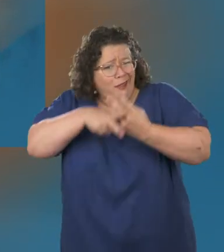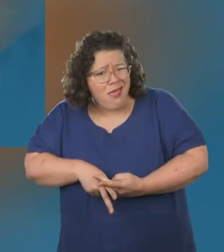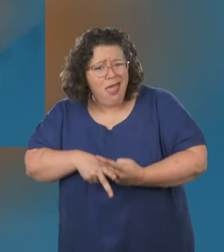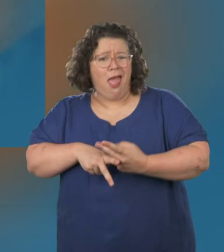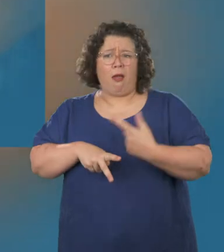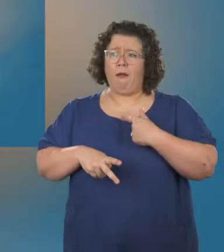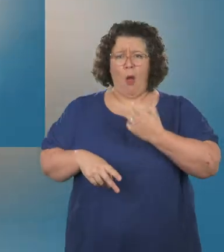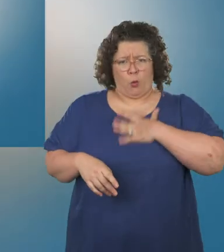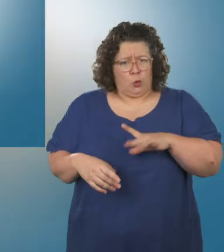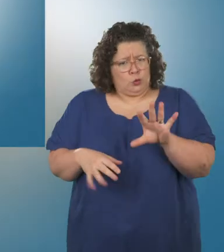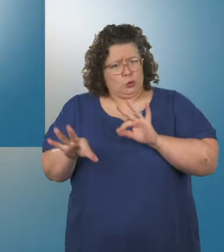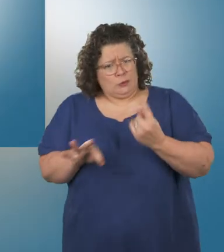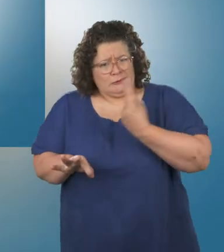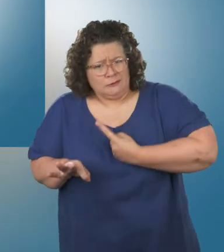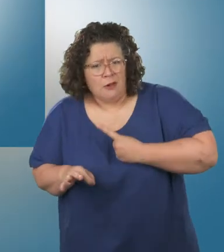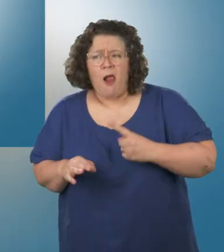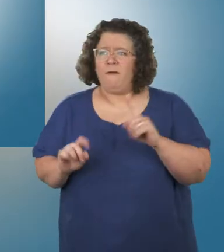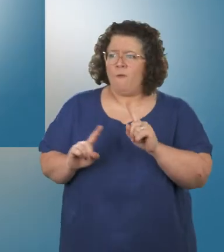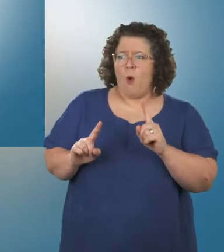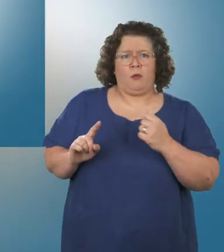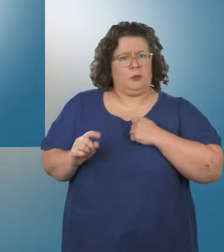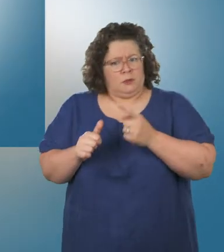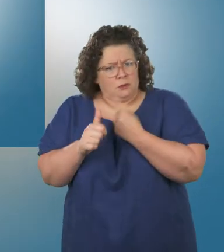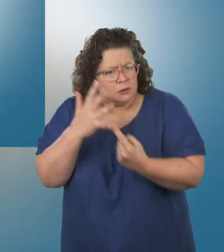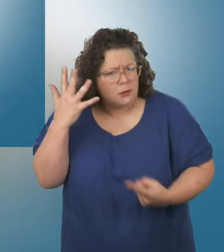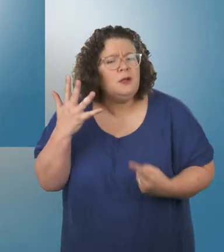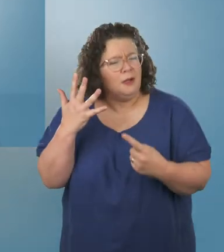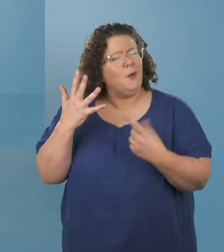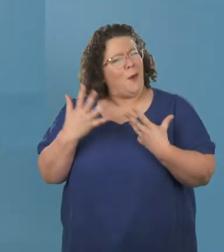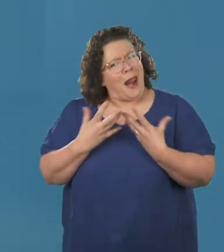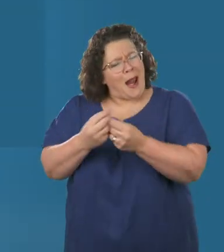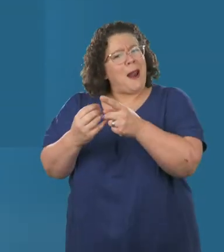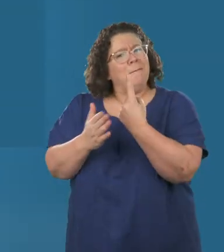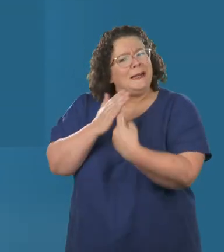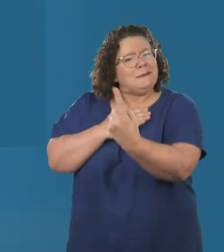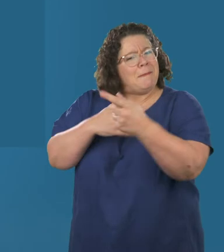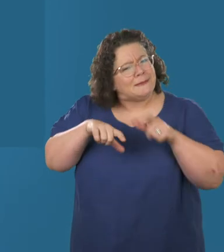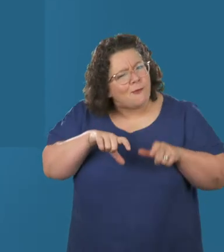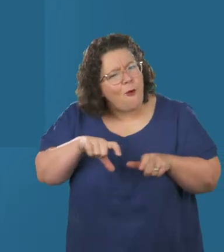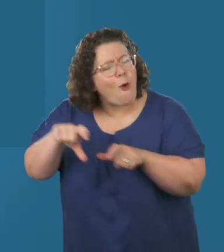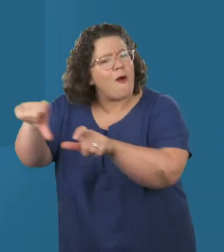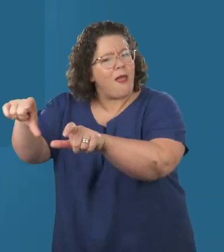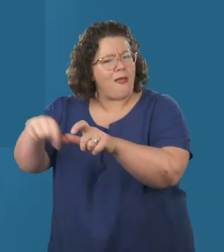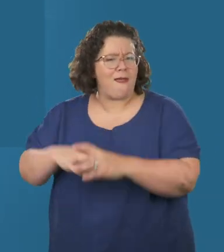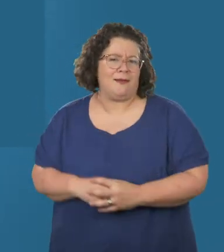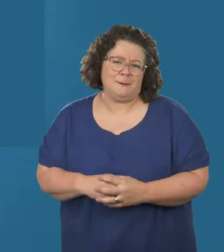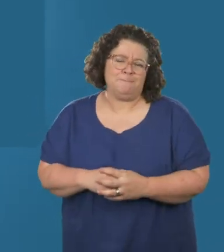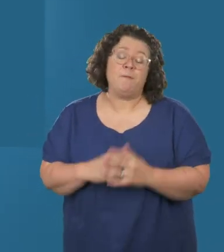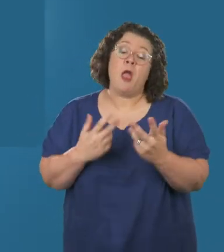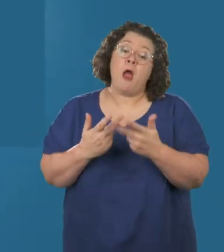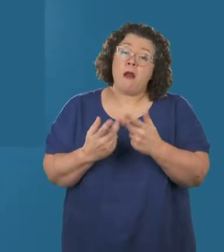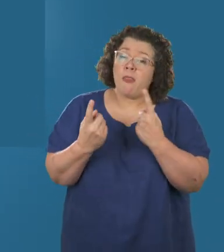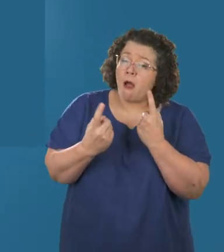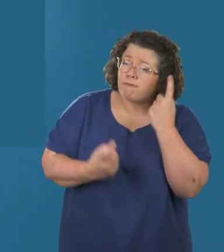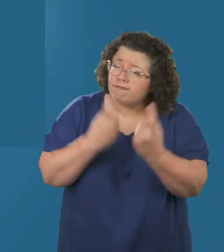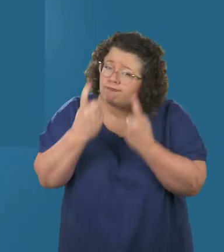anhenion yn cael eu bodloni a phwy sy'n gwneud hynny yn helpu pobl i aros yn anibynnol am fwy o amser. Mae'n dyletswydd gyfreithiol